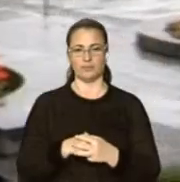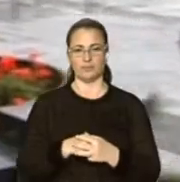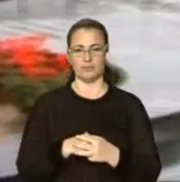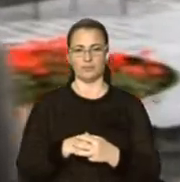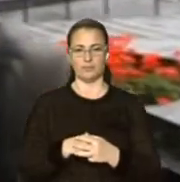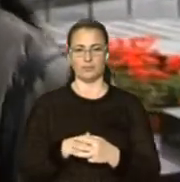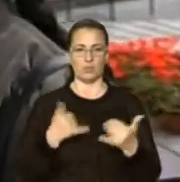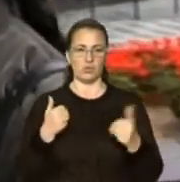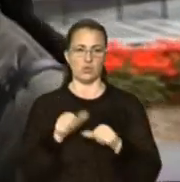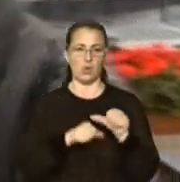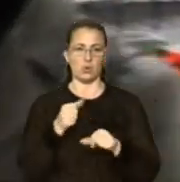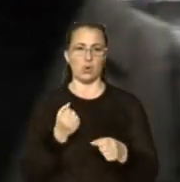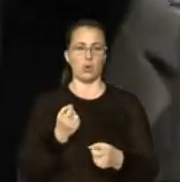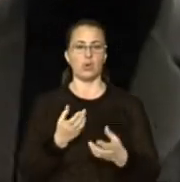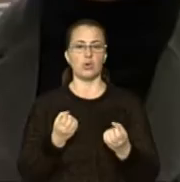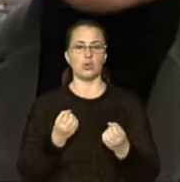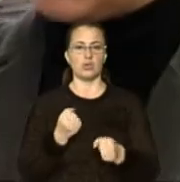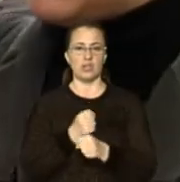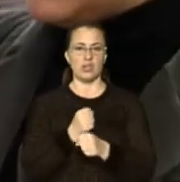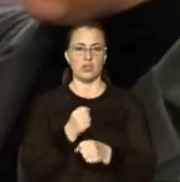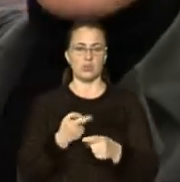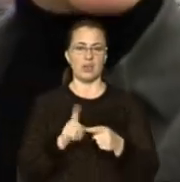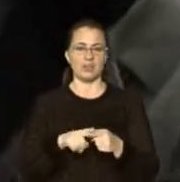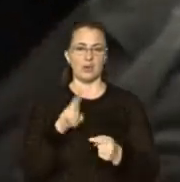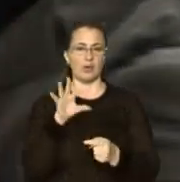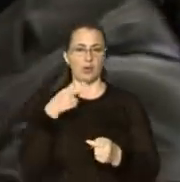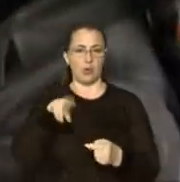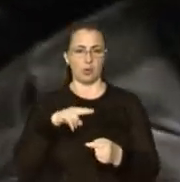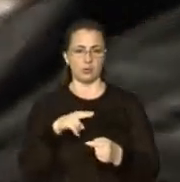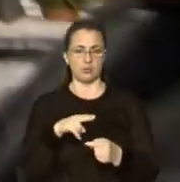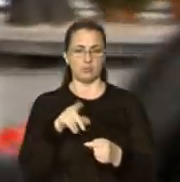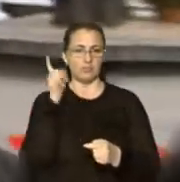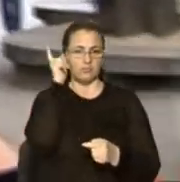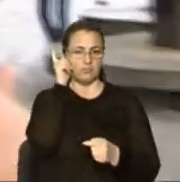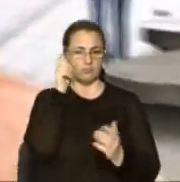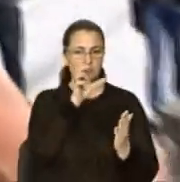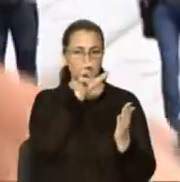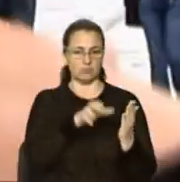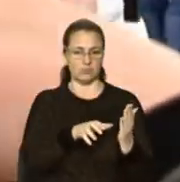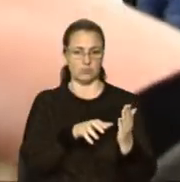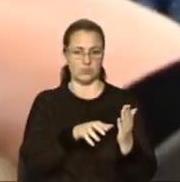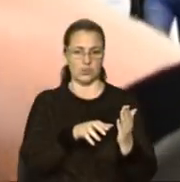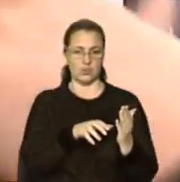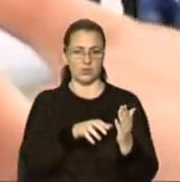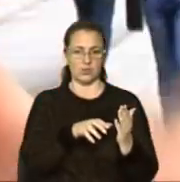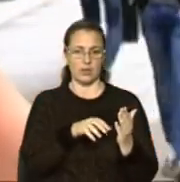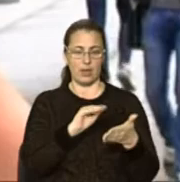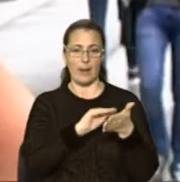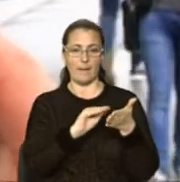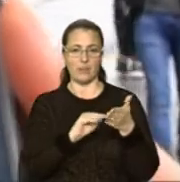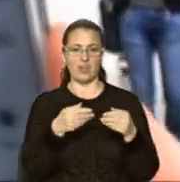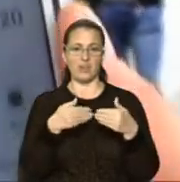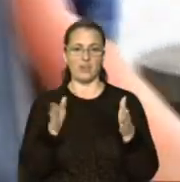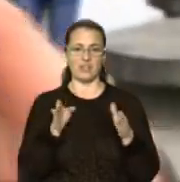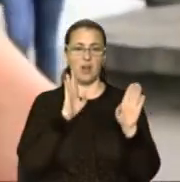Цього року ми ще розробили такий крутий QR-код. Заходиш на свою камеру, скажеш сюди і пише «Відкрити в